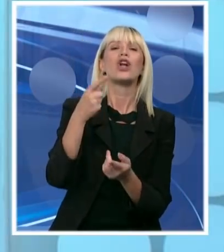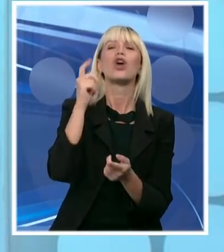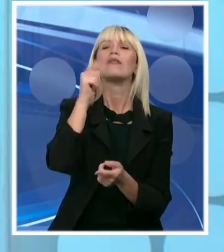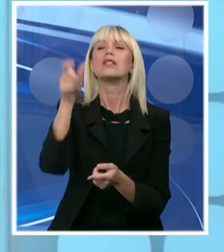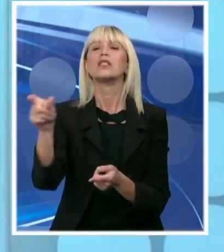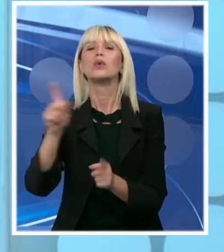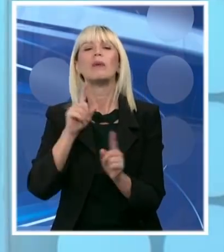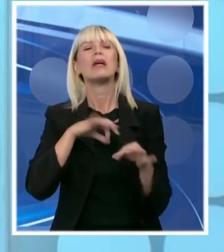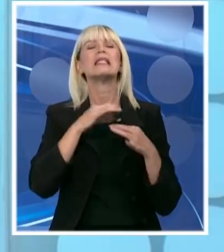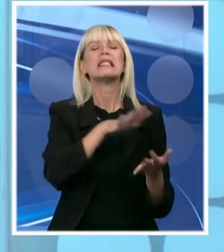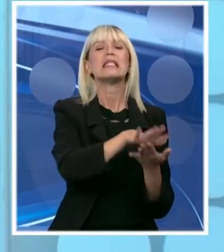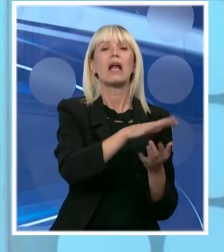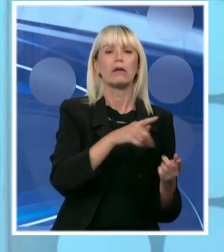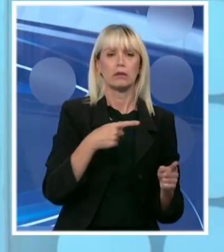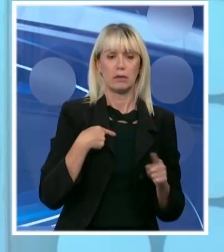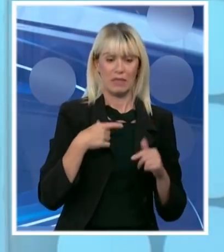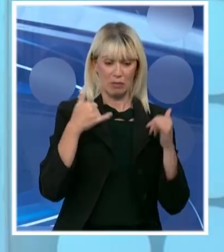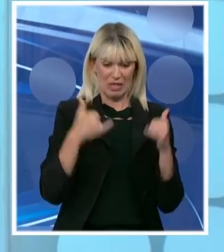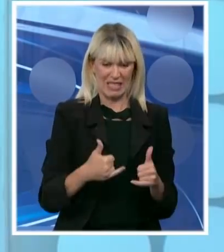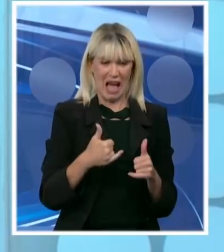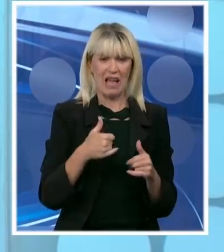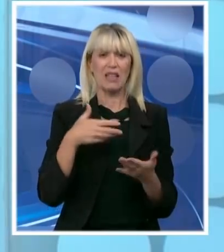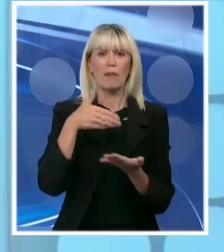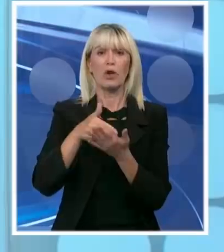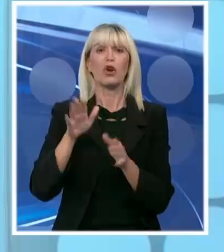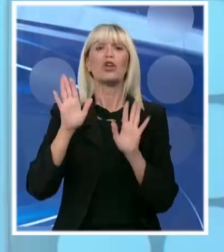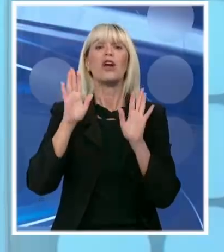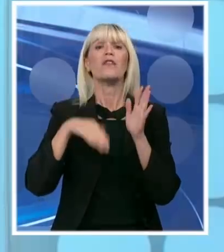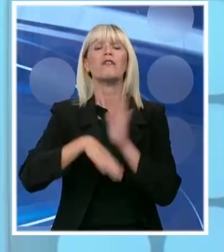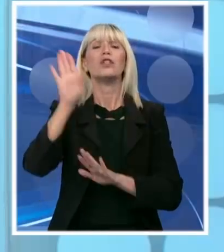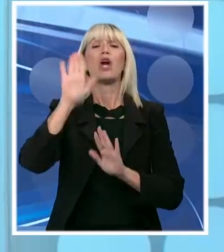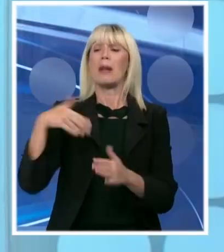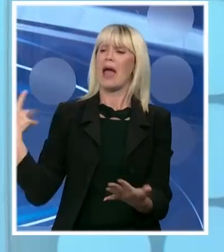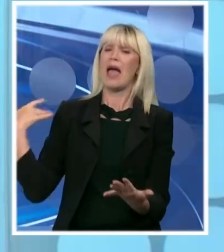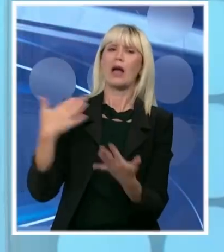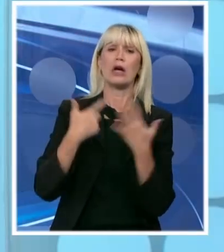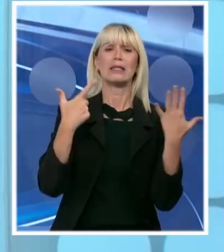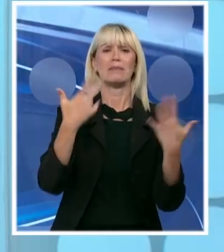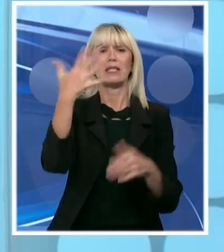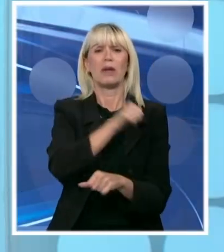nego svi ostali u prethodnih 75. I smejte se koliko hoćete. Sve bolnice koje vidite mi smo uradili.